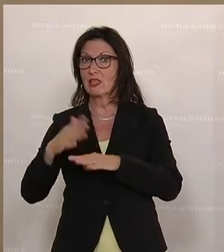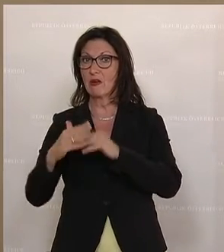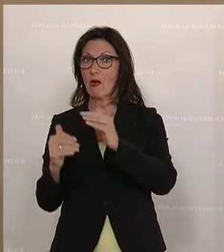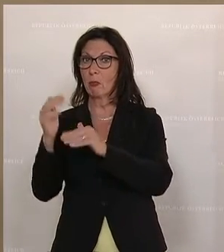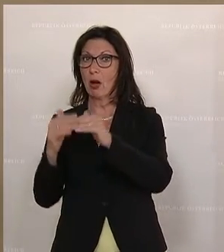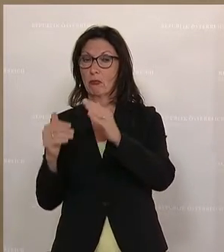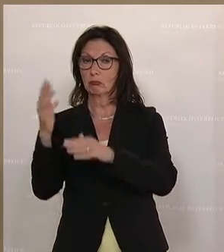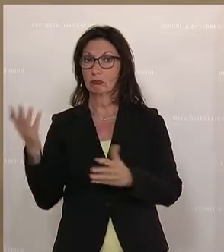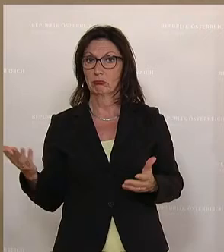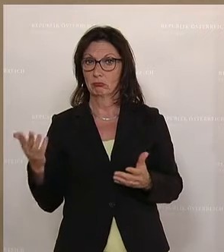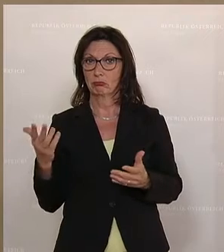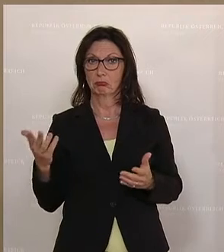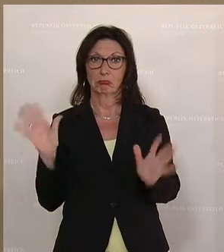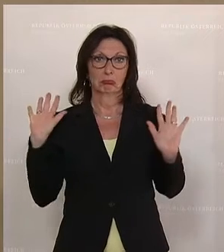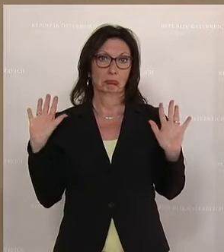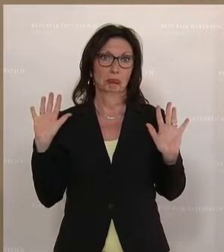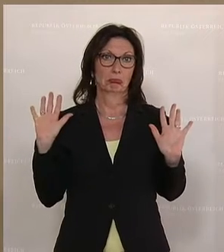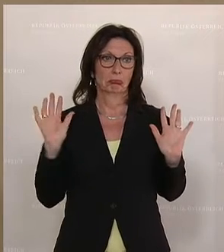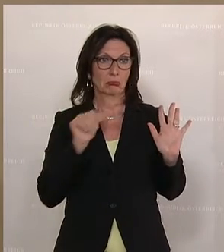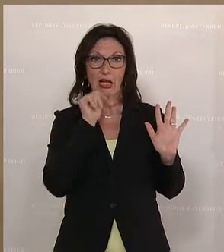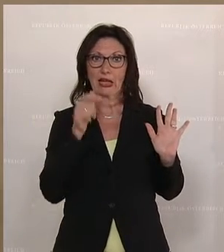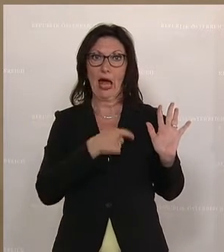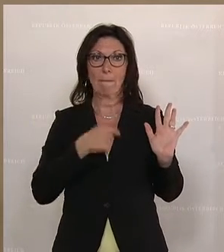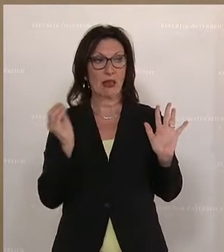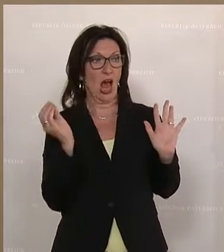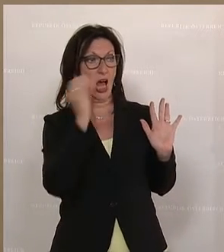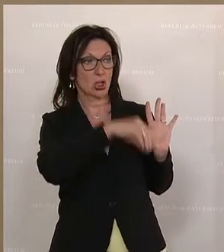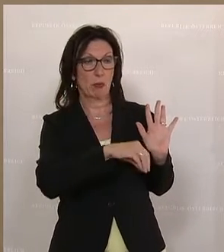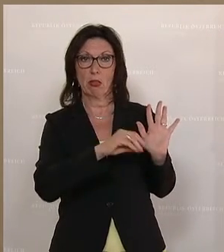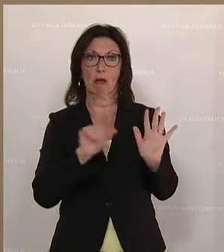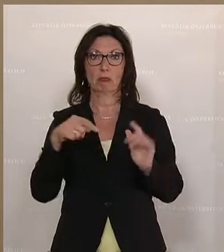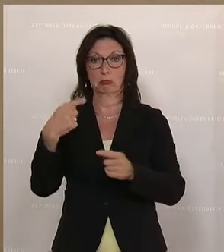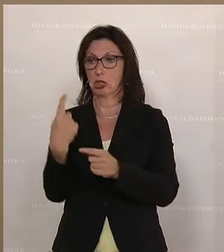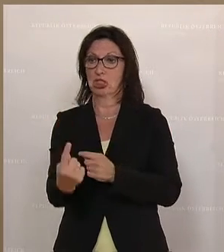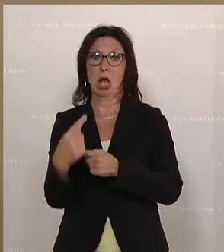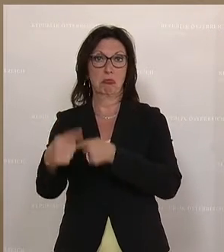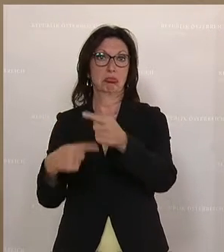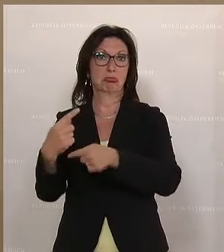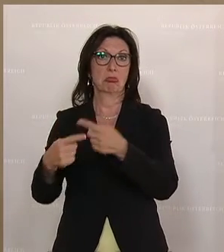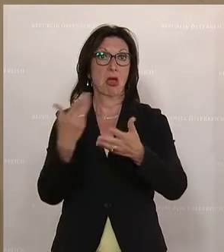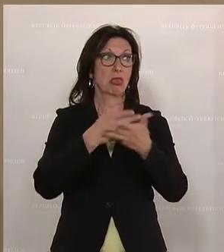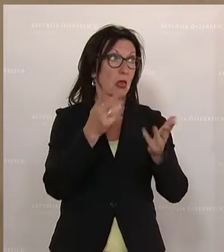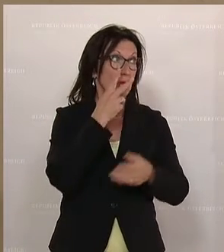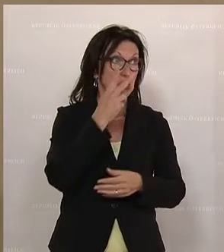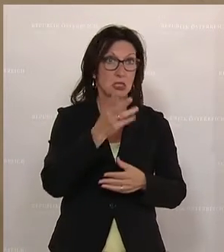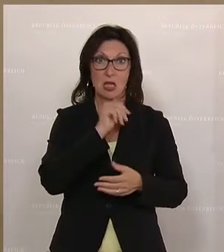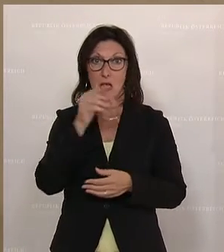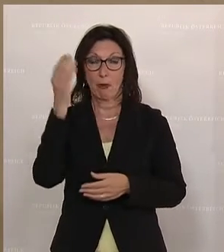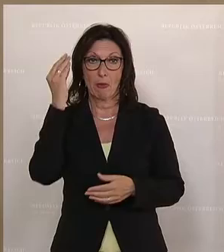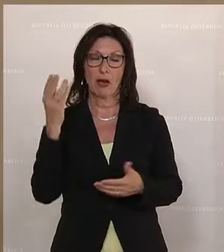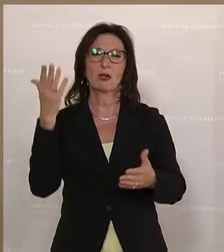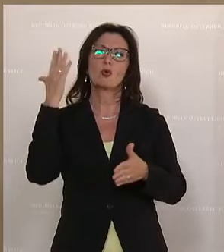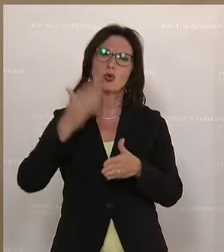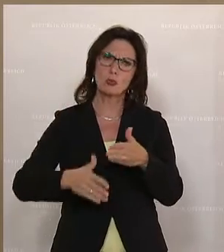Solange die nicht an die Partei spenden, bleibt das alles umbenommen und niemand sieht irgendwas und bekommt etwas mit. Und zum